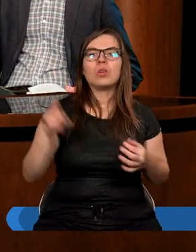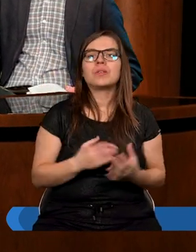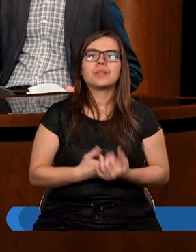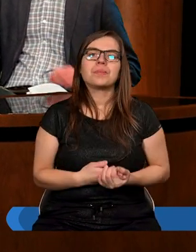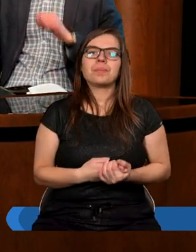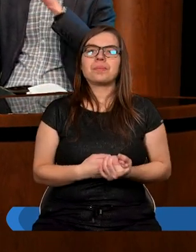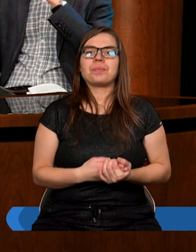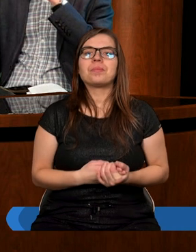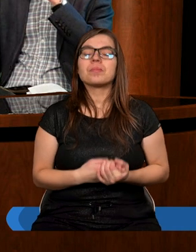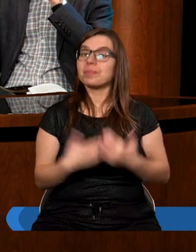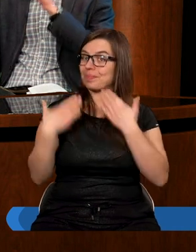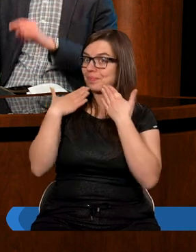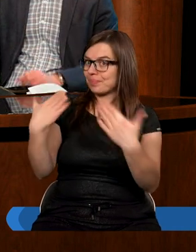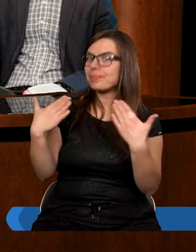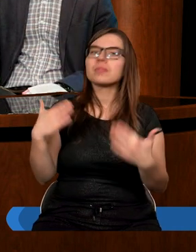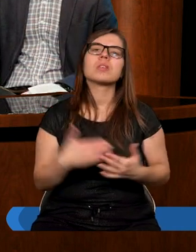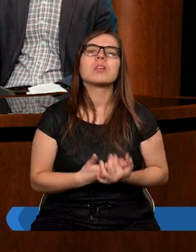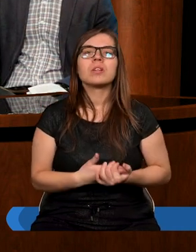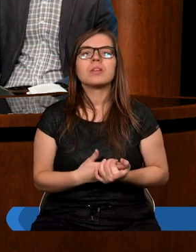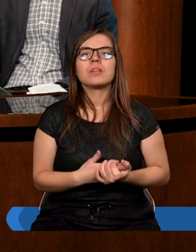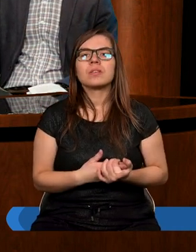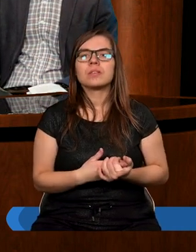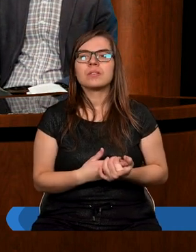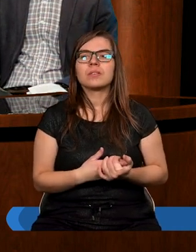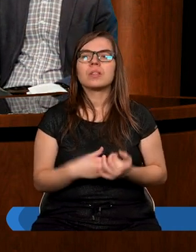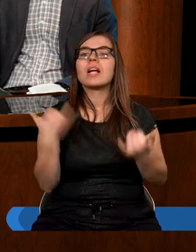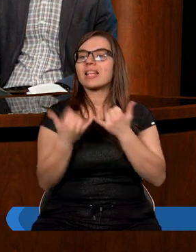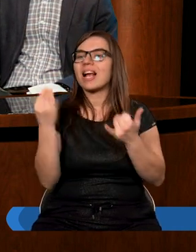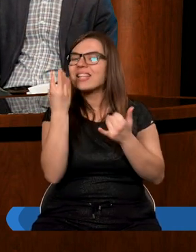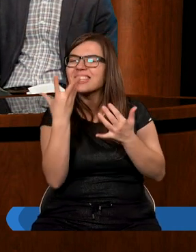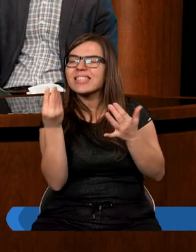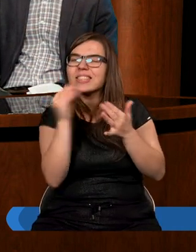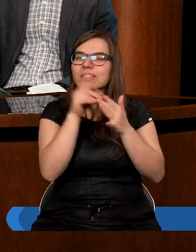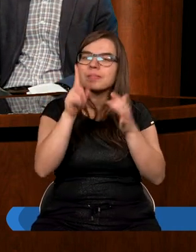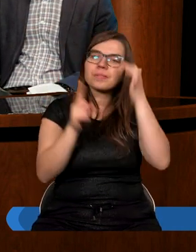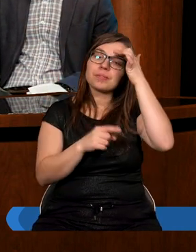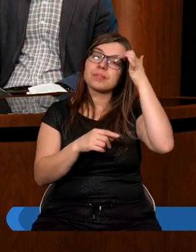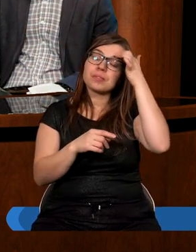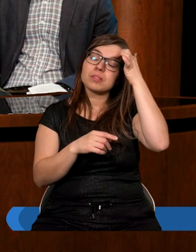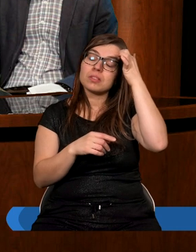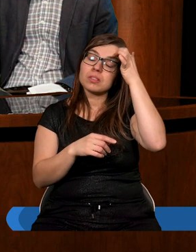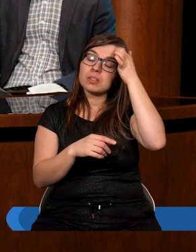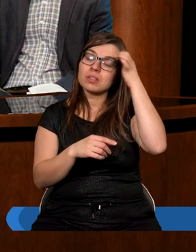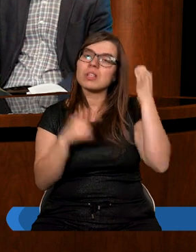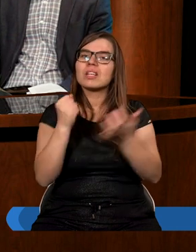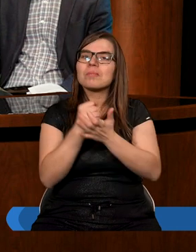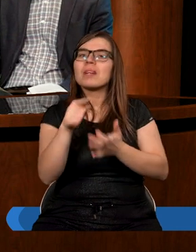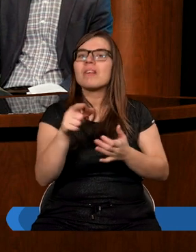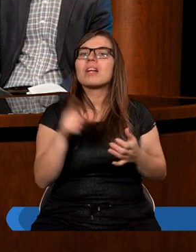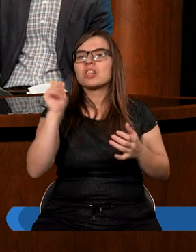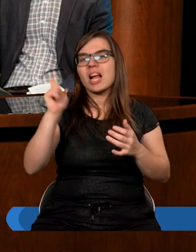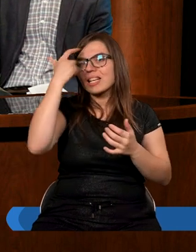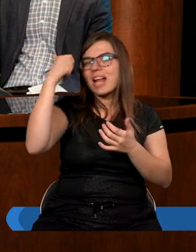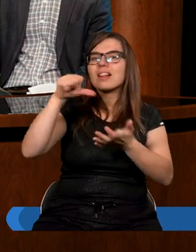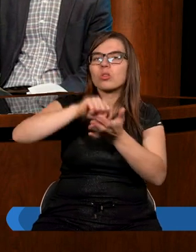Dziękuję bardzo. Jeszcze chciałem sobie pomyśleć, jeśli mogę, w kontekście jeszcze tego, czy Pan Jezus jest w centrum mojego życia,